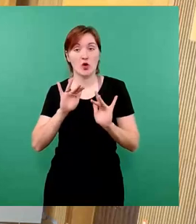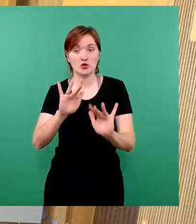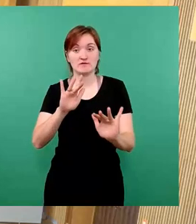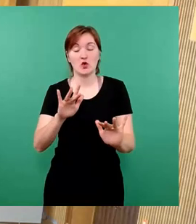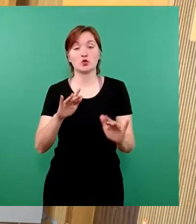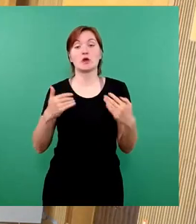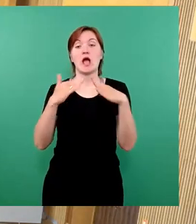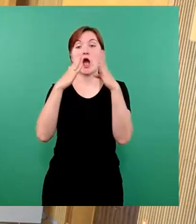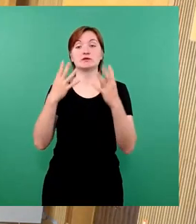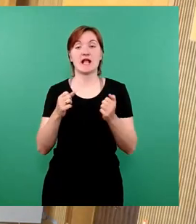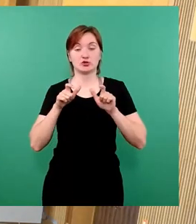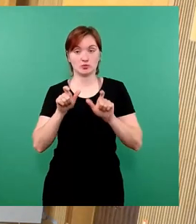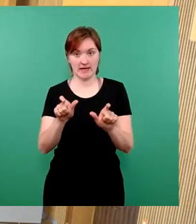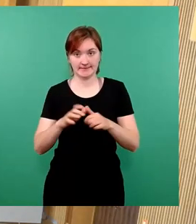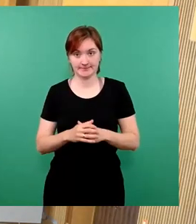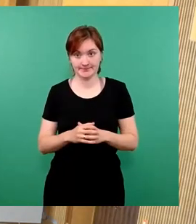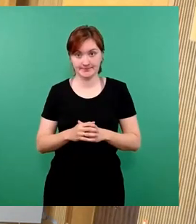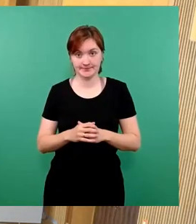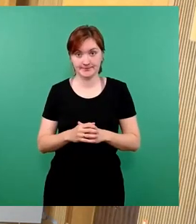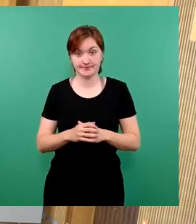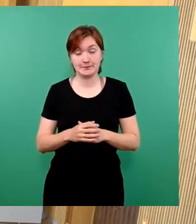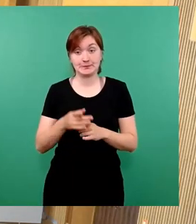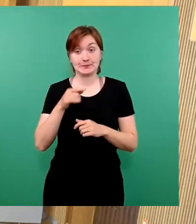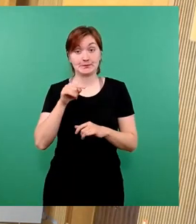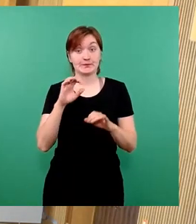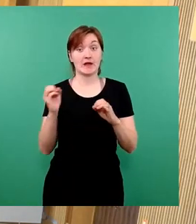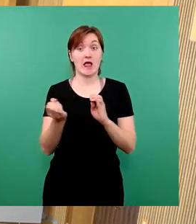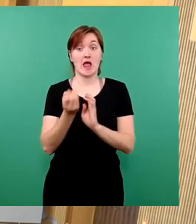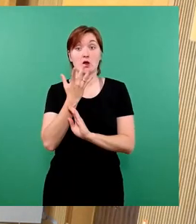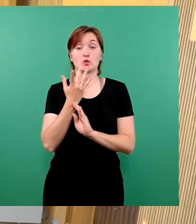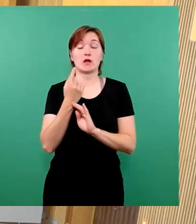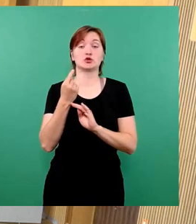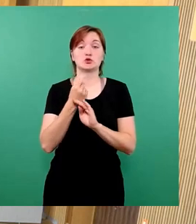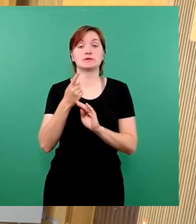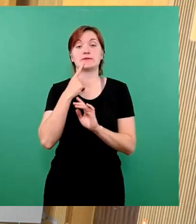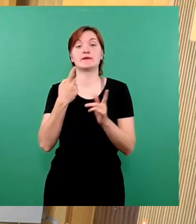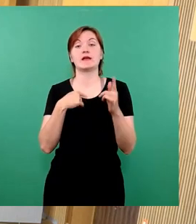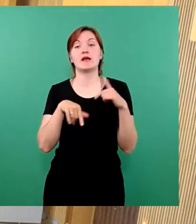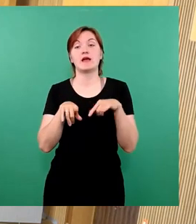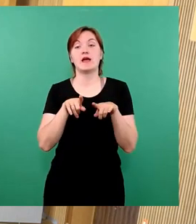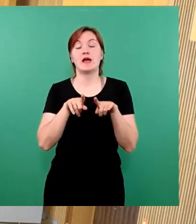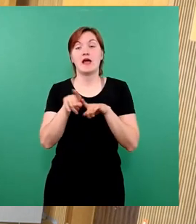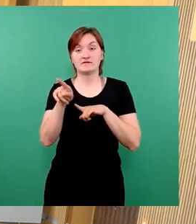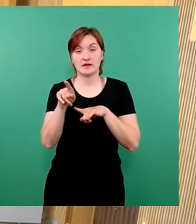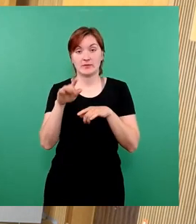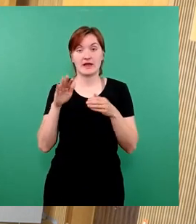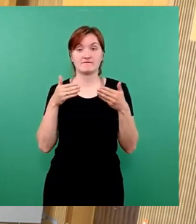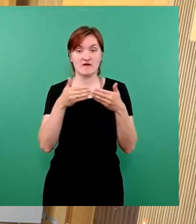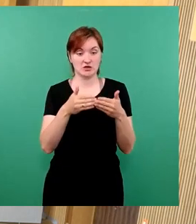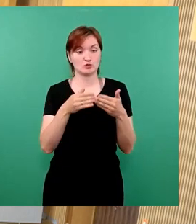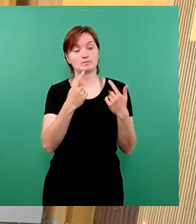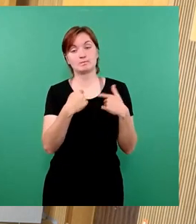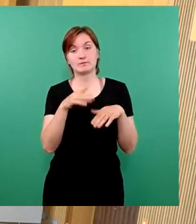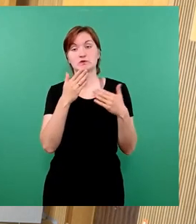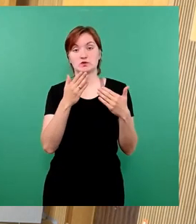Hier hat diese Aktuelle Stunde die FDP-Fraktion gefordert. Deswegen würde sie